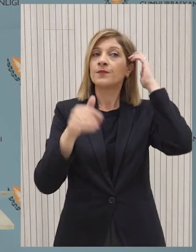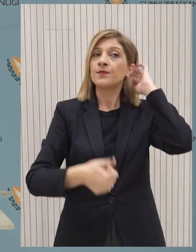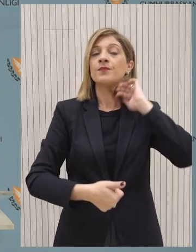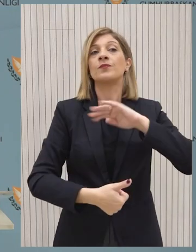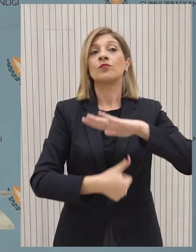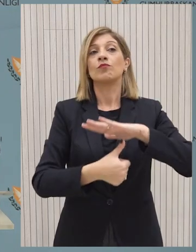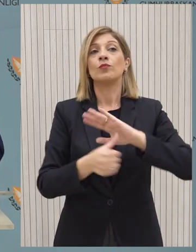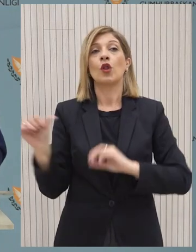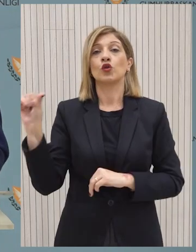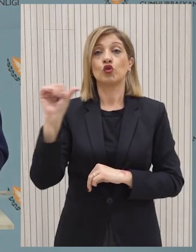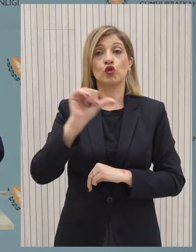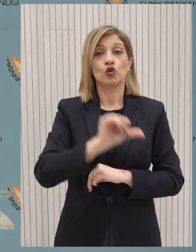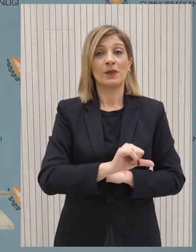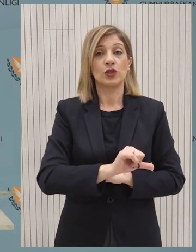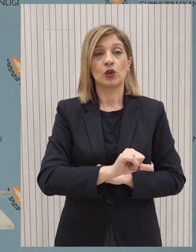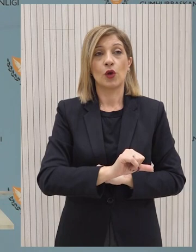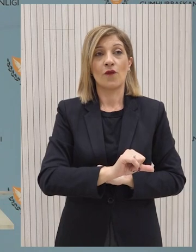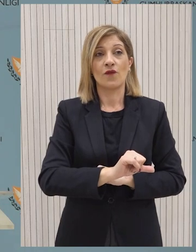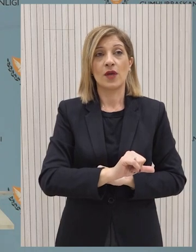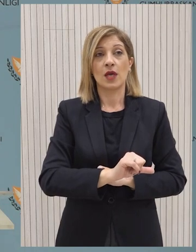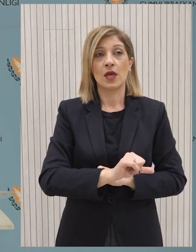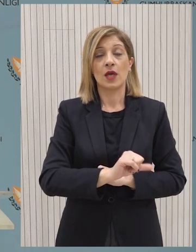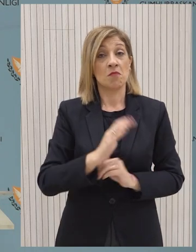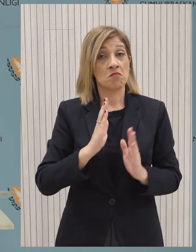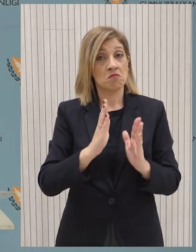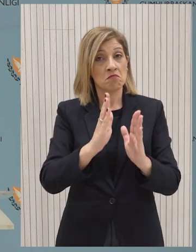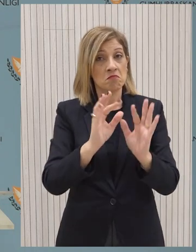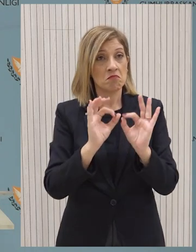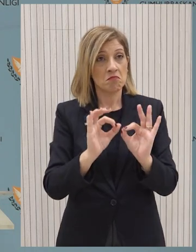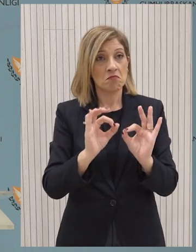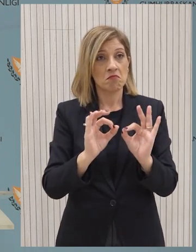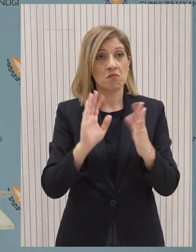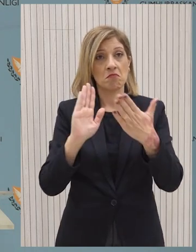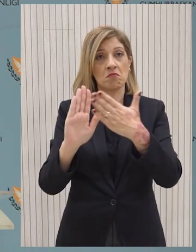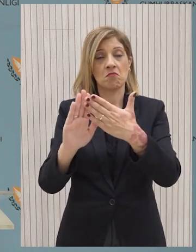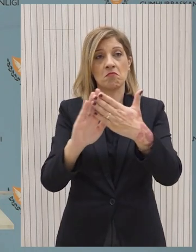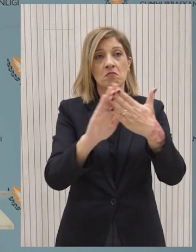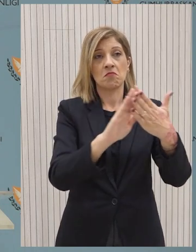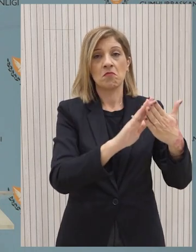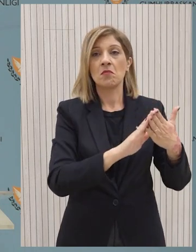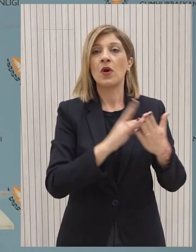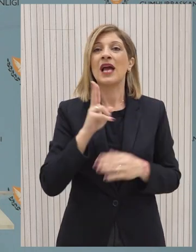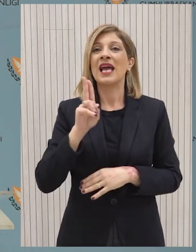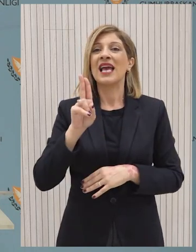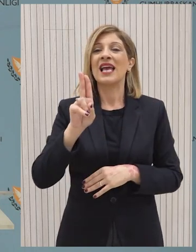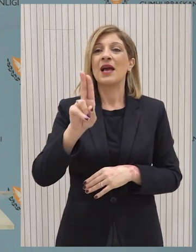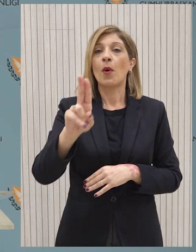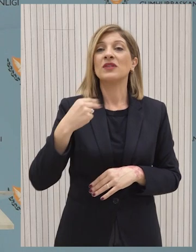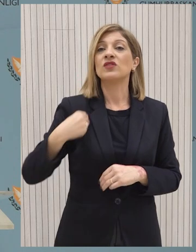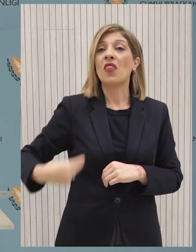Πρόεδρο της Δημοκρατίας θα προχωρήσει προγραμματισμό να έχει επαφές με υποψήφιους